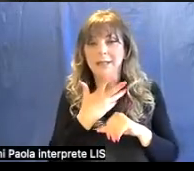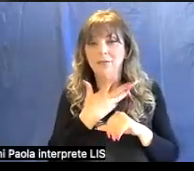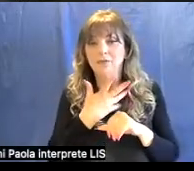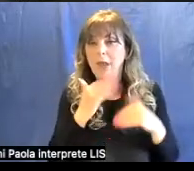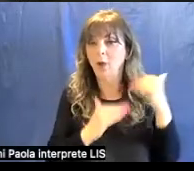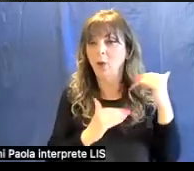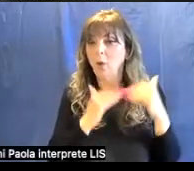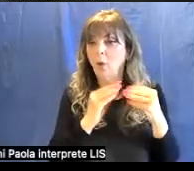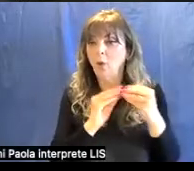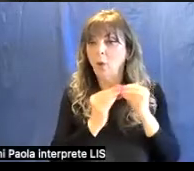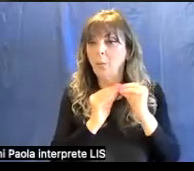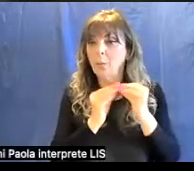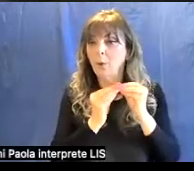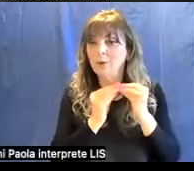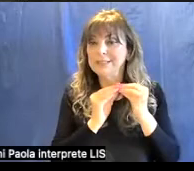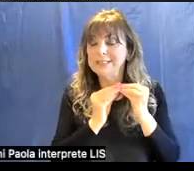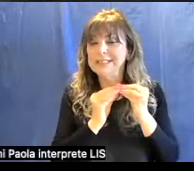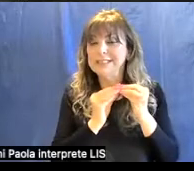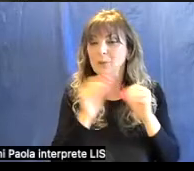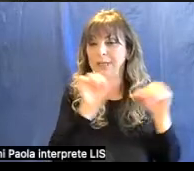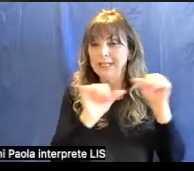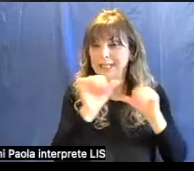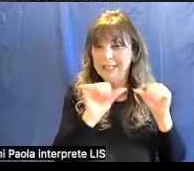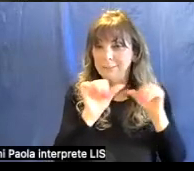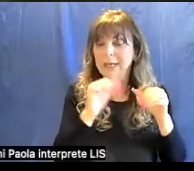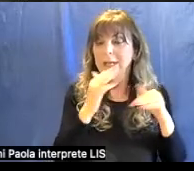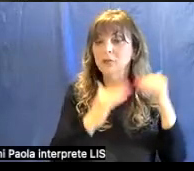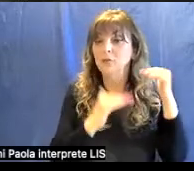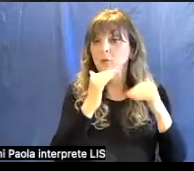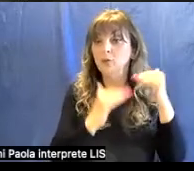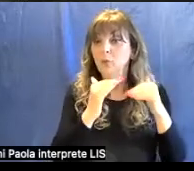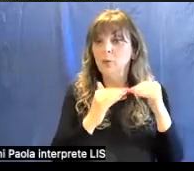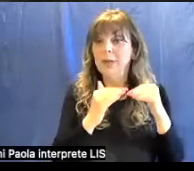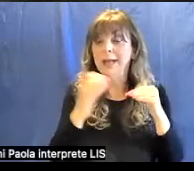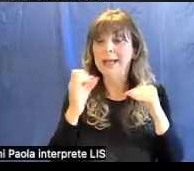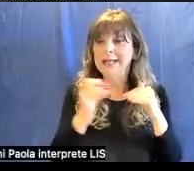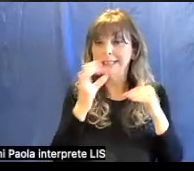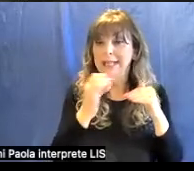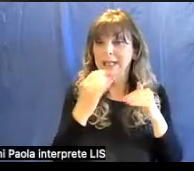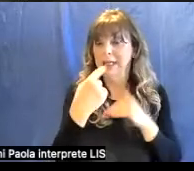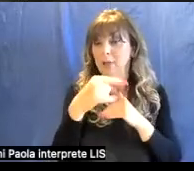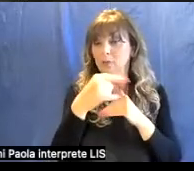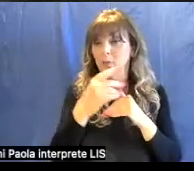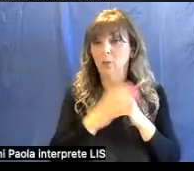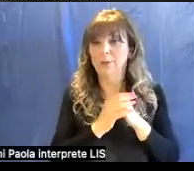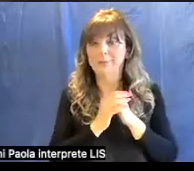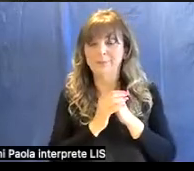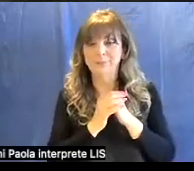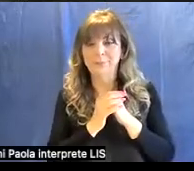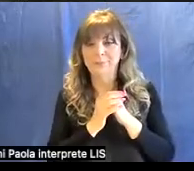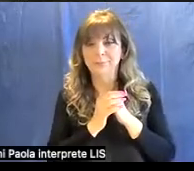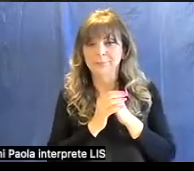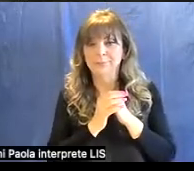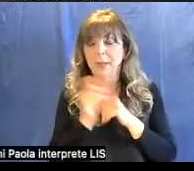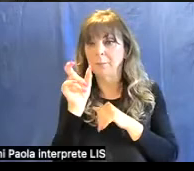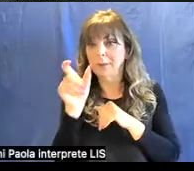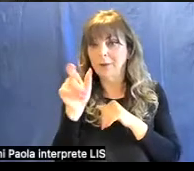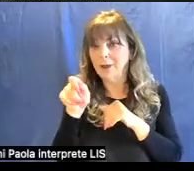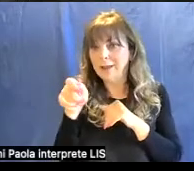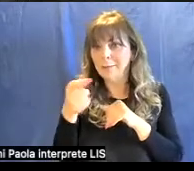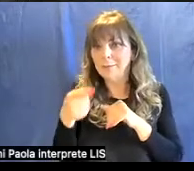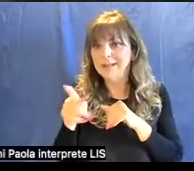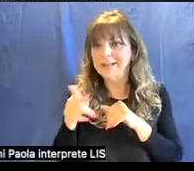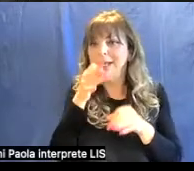composizione chimica e una struttura cristallina propria. La parola chiave per